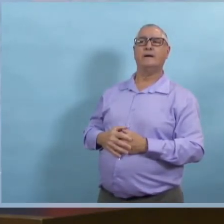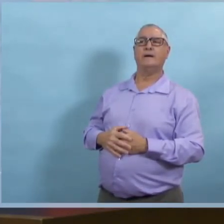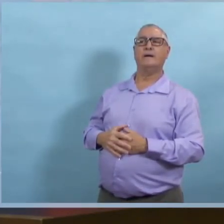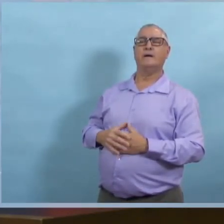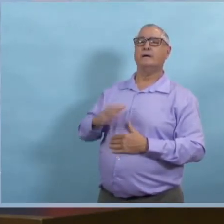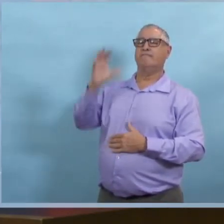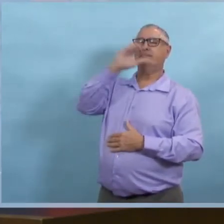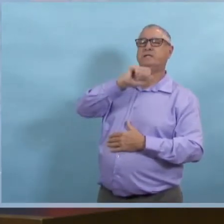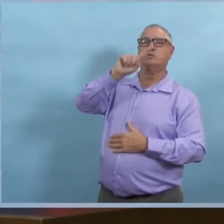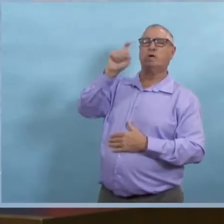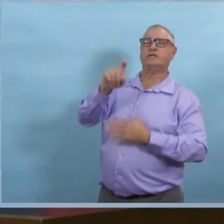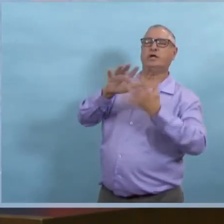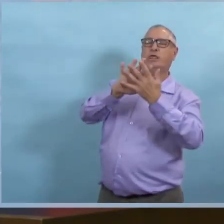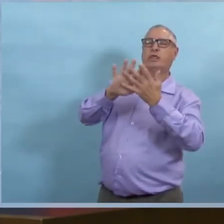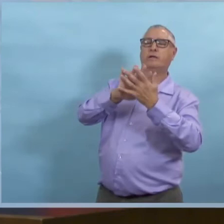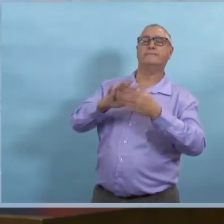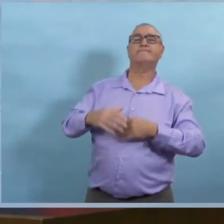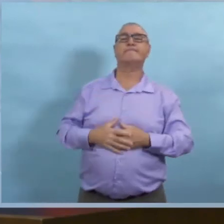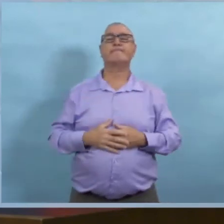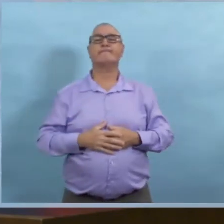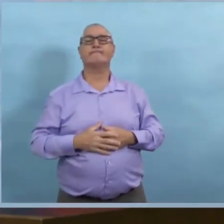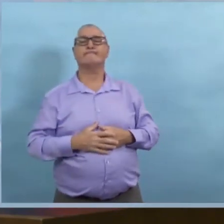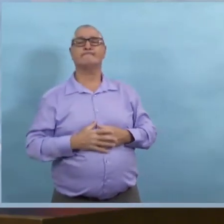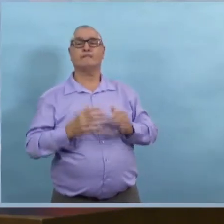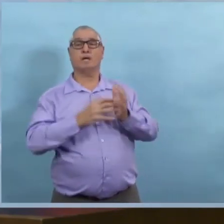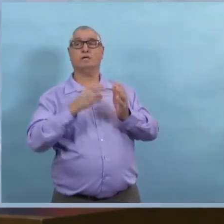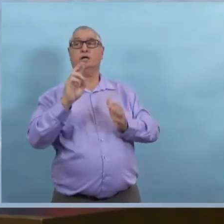On essaie de voir si on peut ajuster ce chiffre.